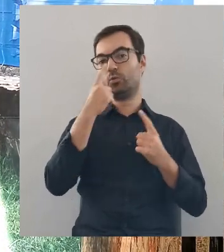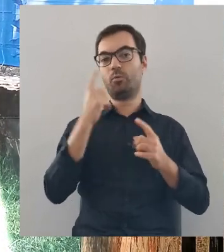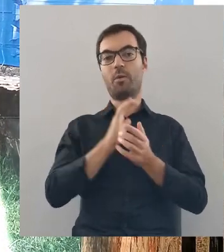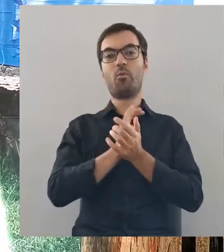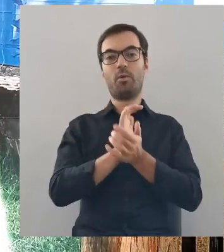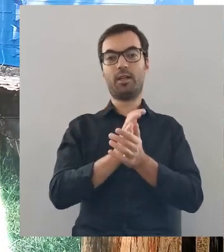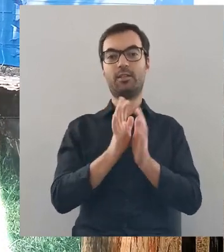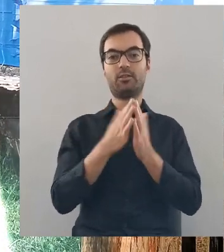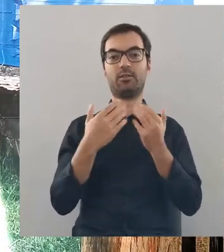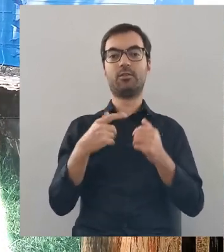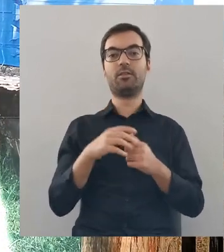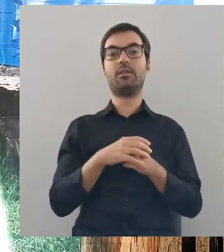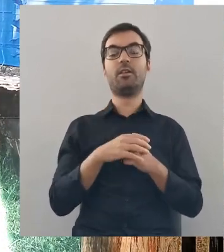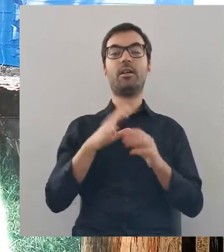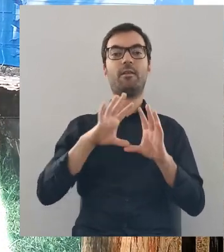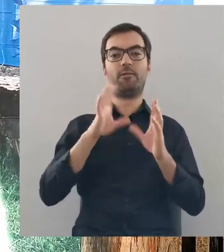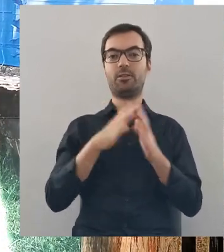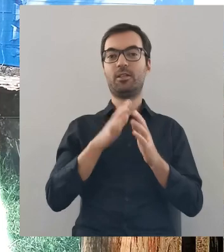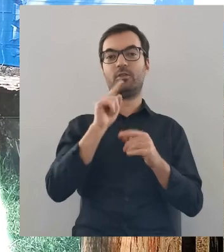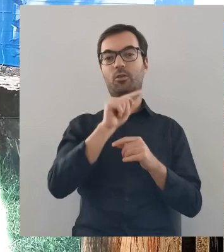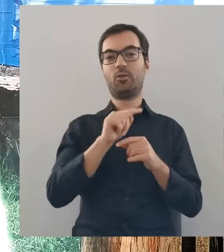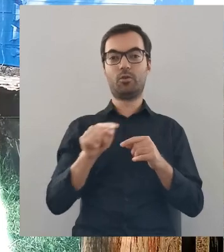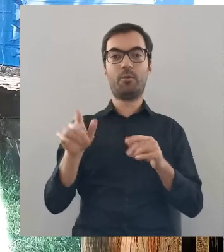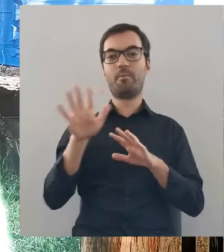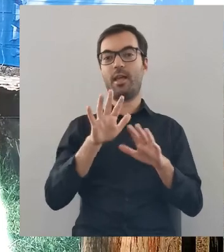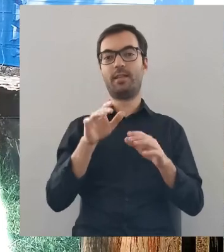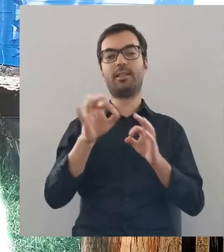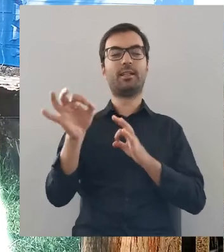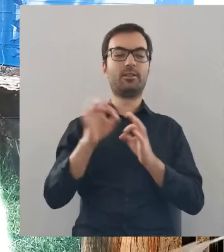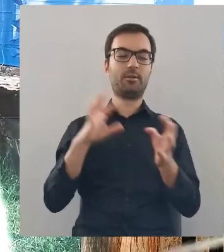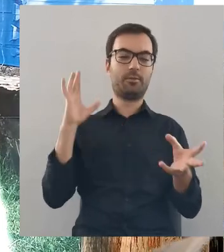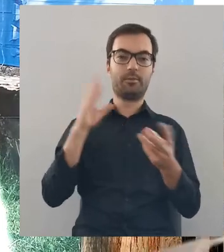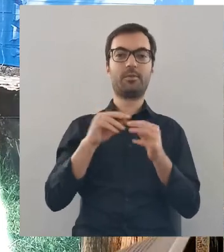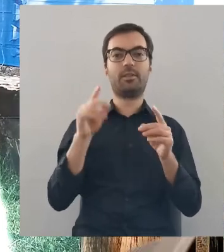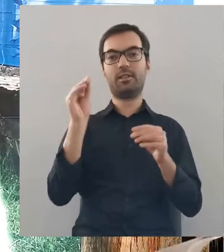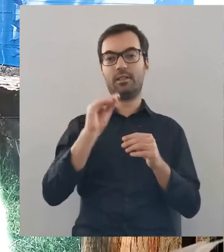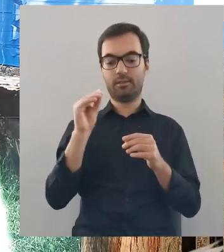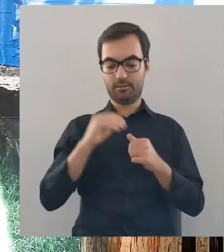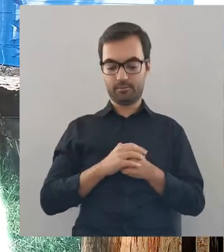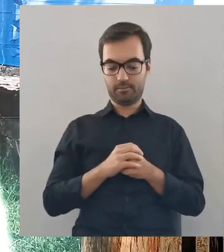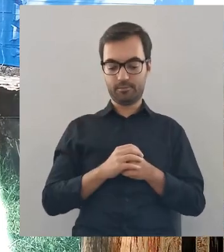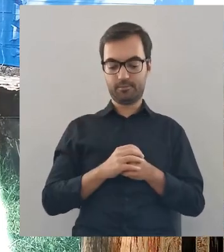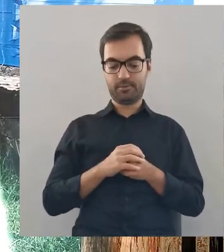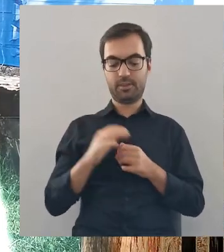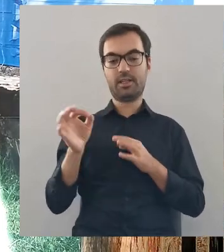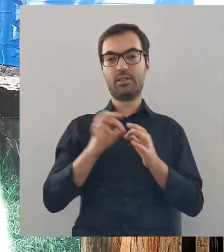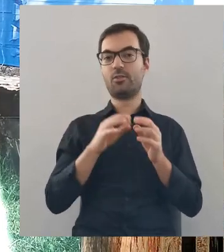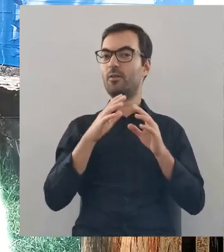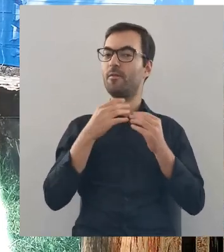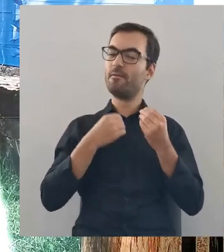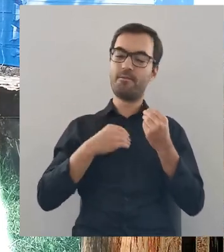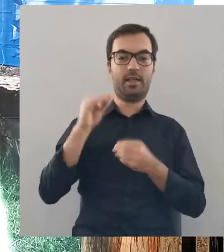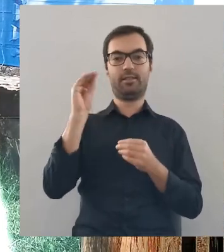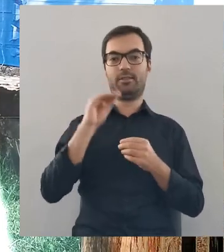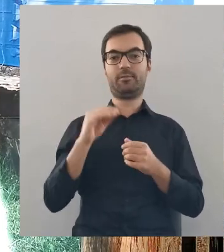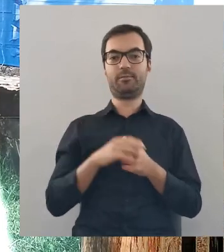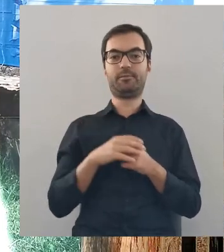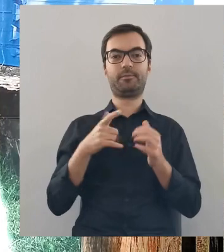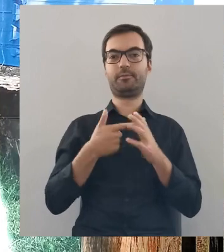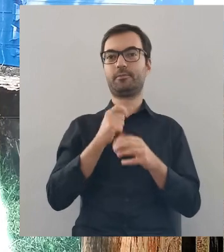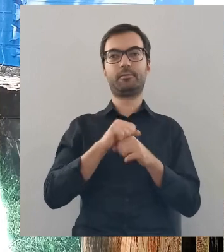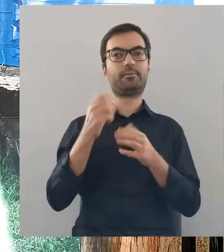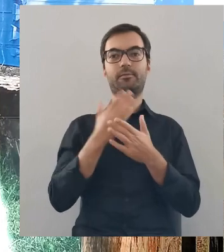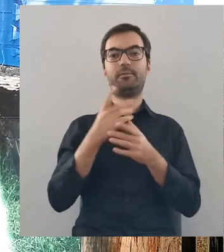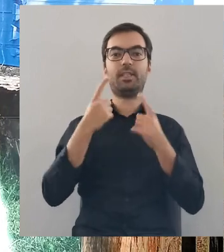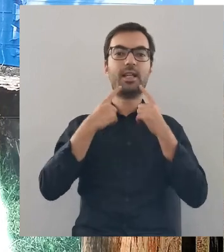Można znaleźć świetną publikację i o tych wszystkich miejscowościach, o tych wszystkich historiach i jeszcze tych historii jest